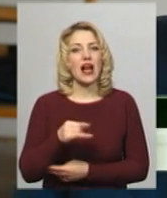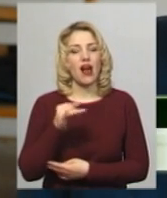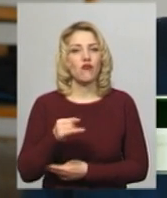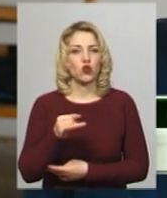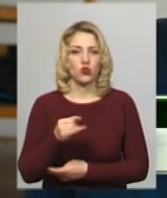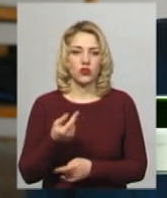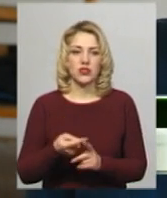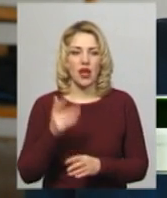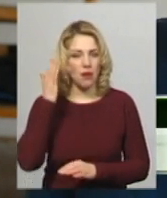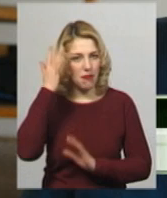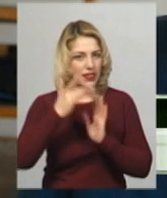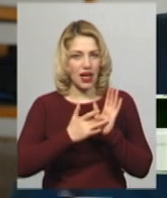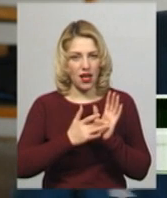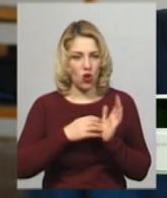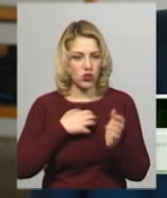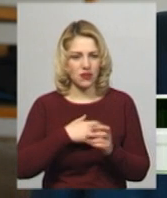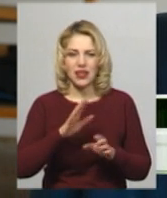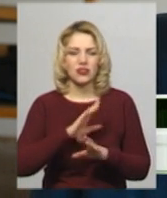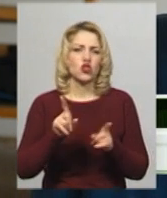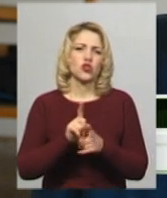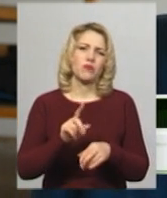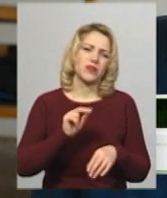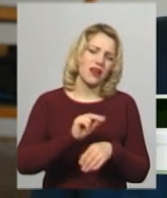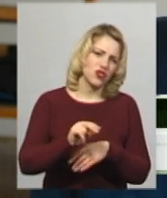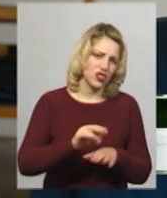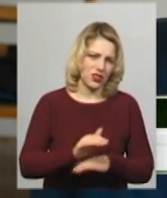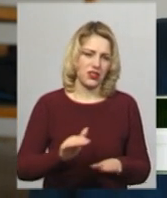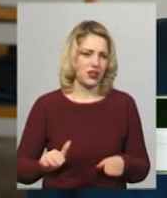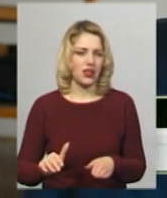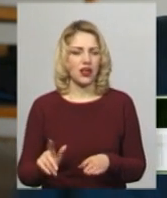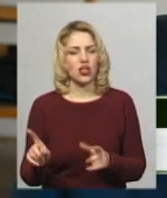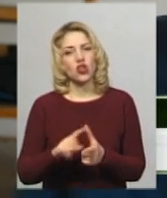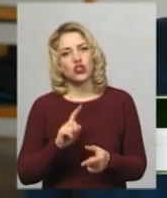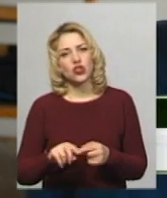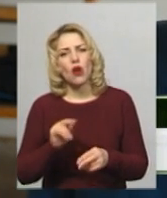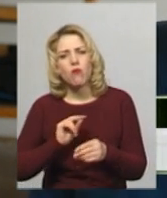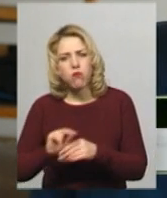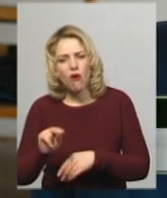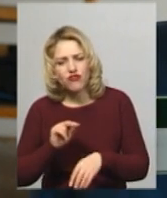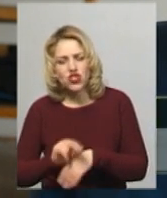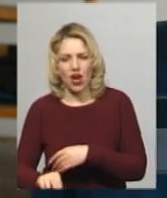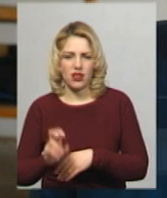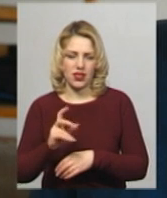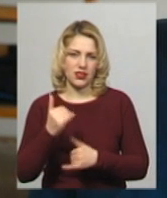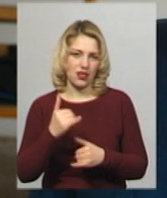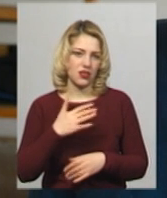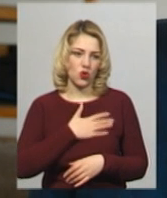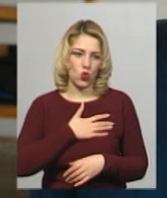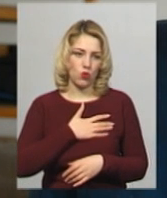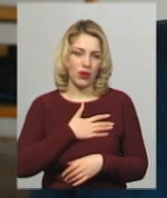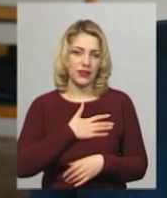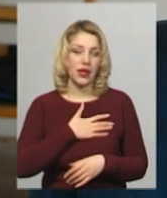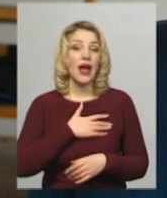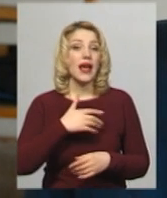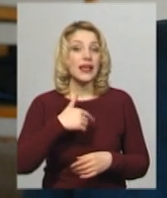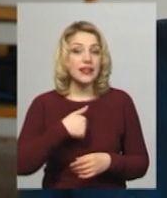це основна мета. Не те, щоб чогось навчити дітей, чи повчати, як зараз люблять. Я